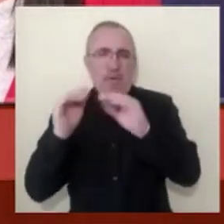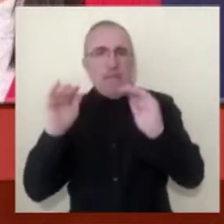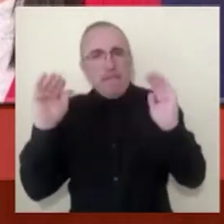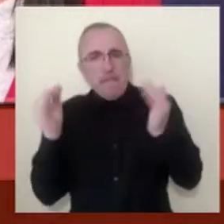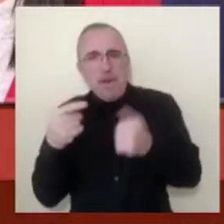наслідки, які маємо.